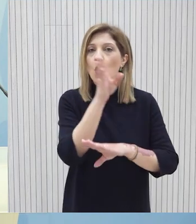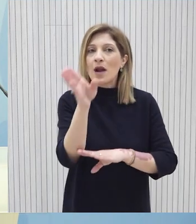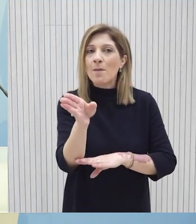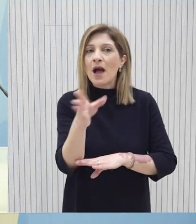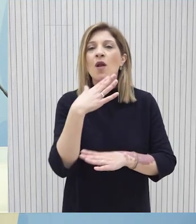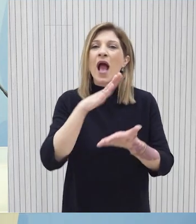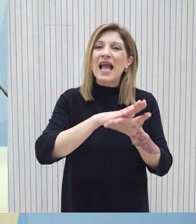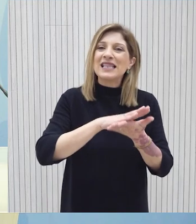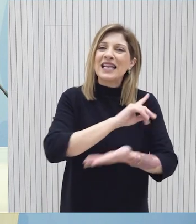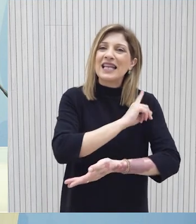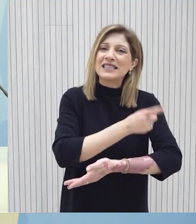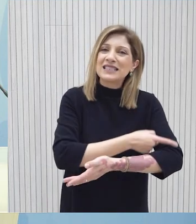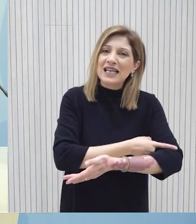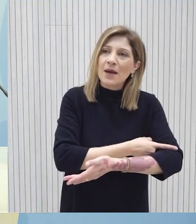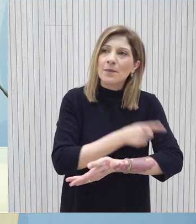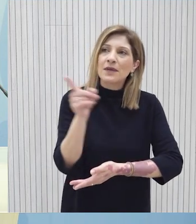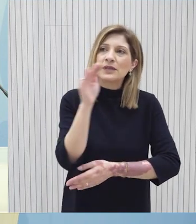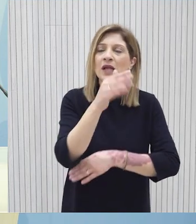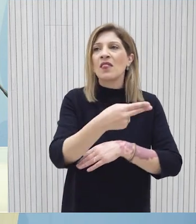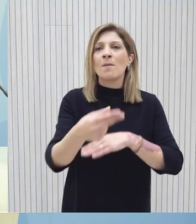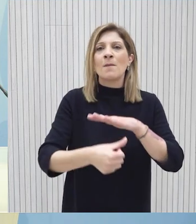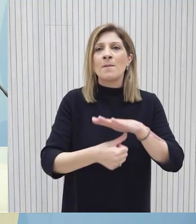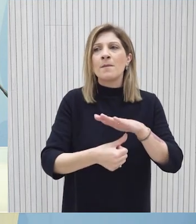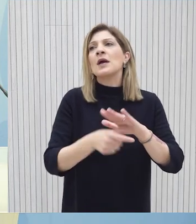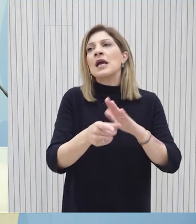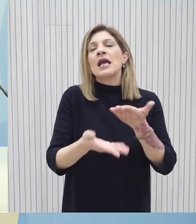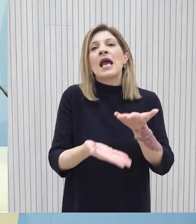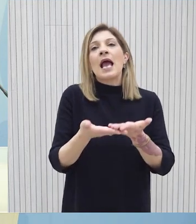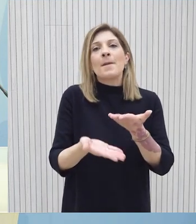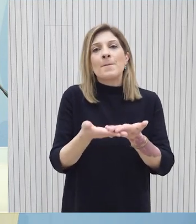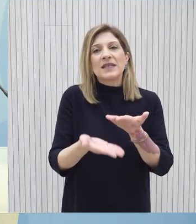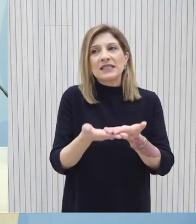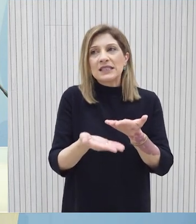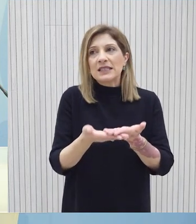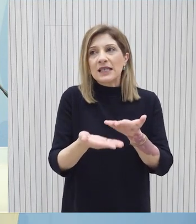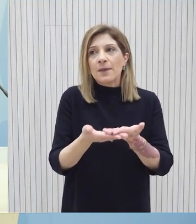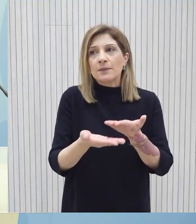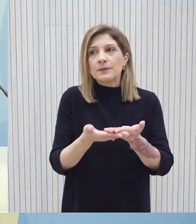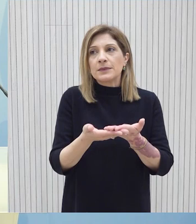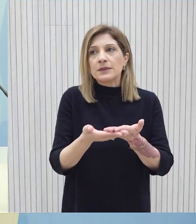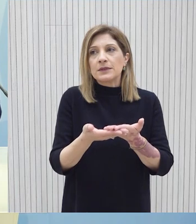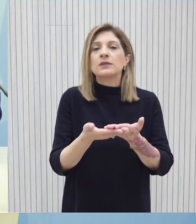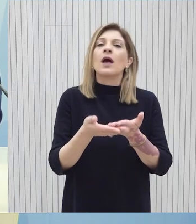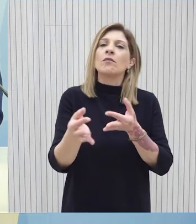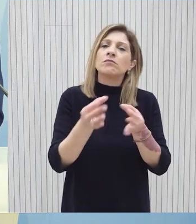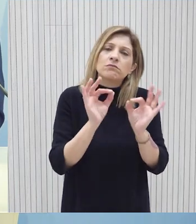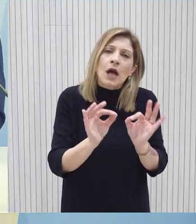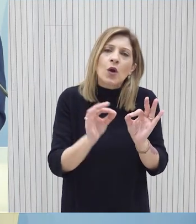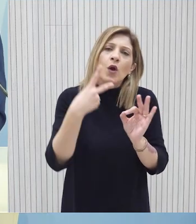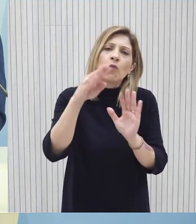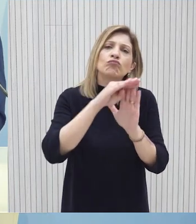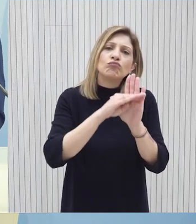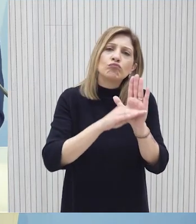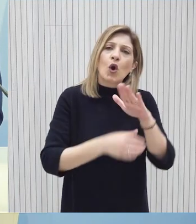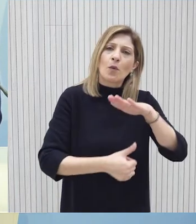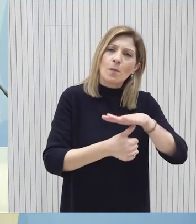Επλάτρο Ο πρόεδρος της Δημοκρατίας είναι μια επίσκεψη η οποία ήταν άλλος σχεδιασμούς των επισκέψεων του πρόεδρου της